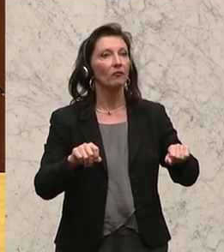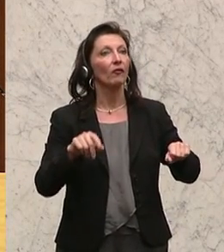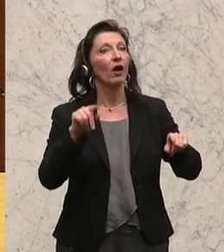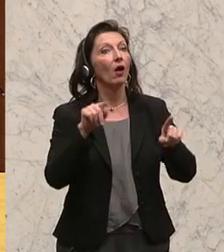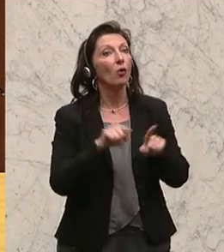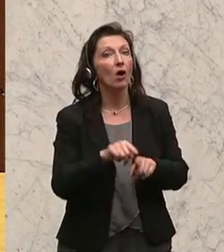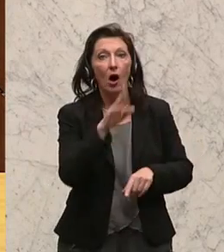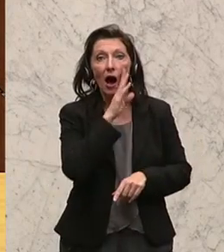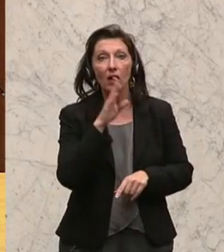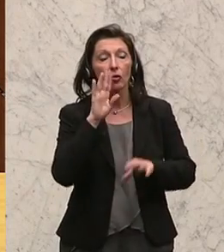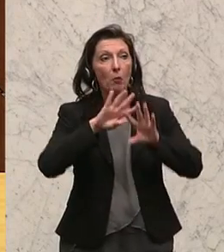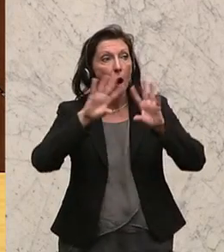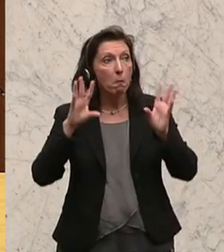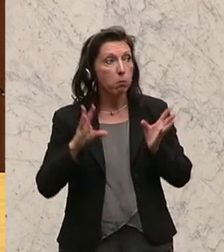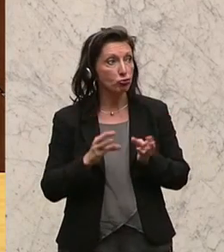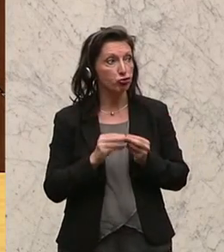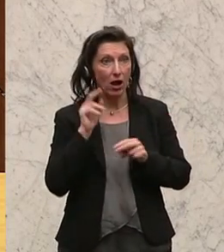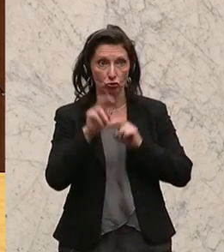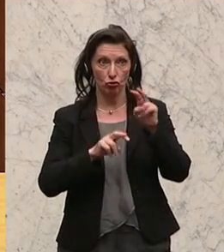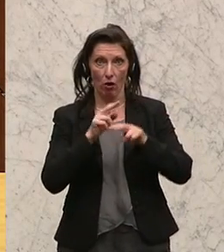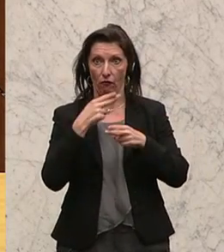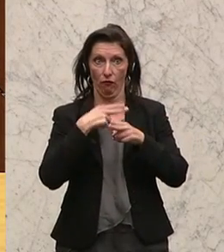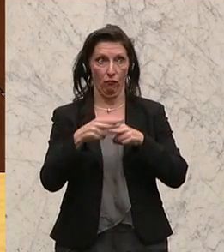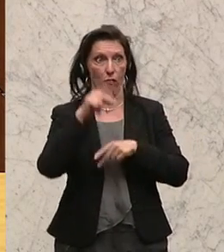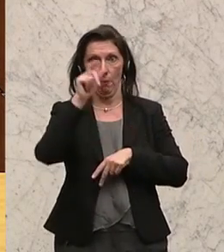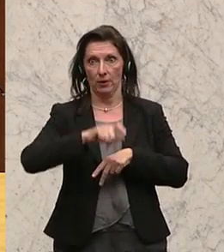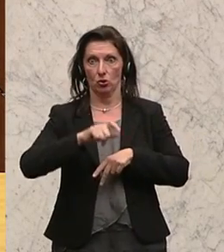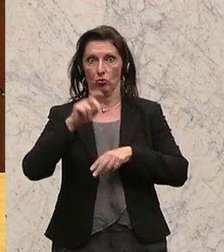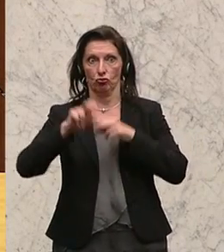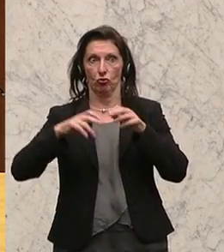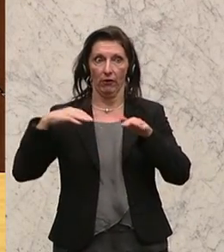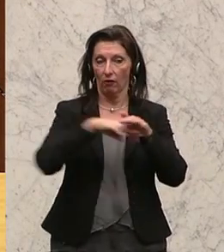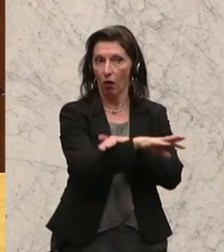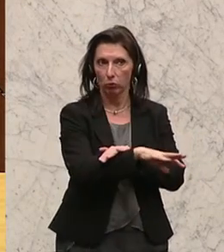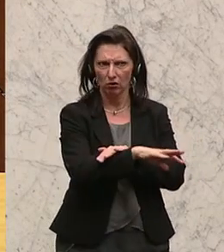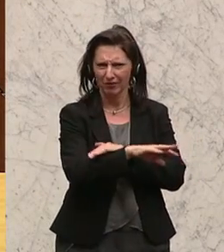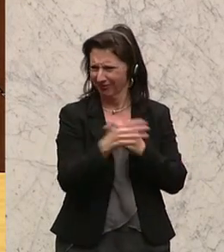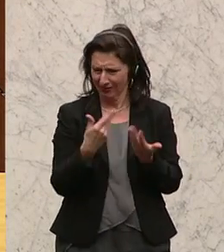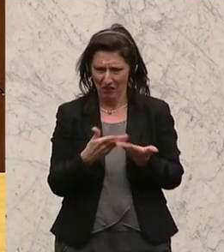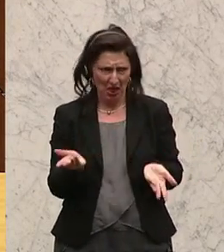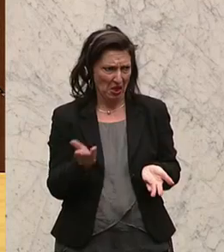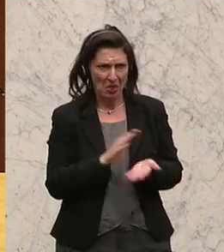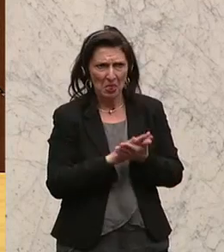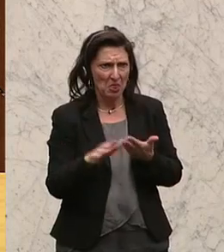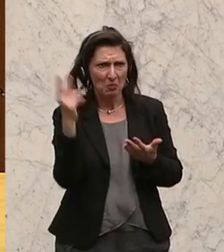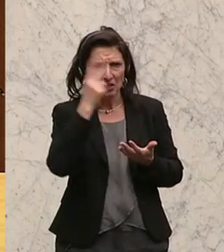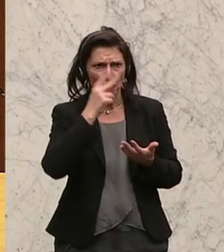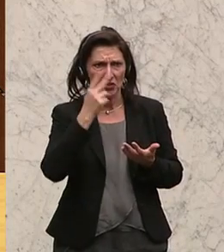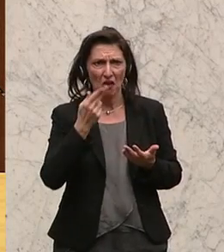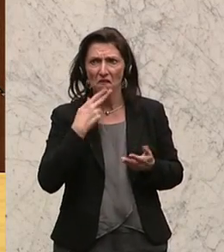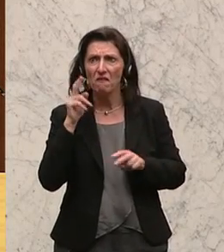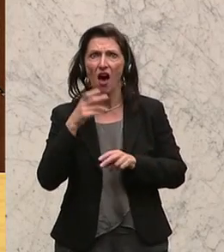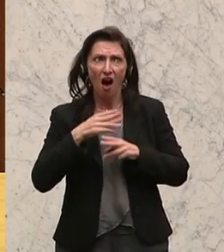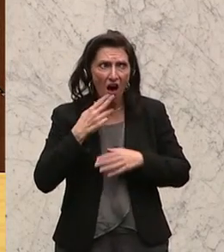anonyme Pauschalbesteuerung für Steuerflüchtlinge. Wir haben das nie verstanden und jeder Steuerehrliche, dem sind ja die Haare zu